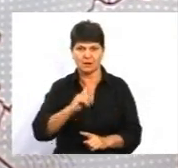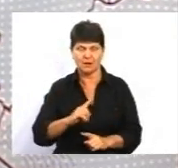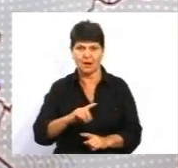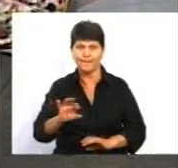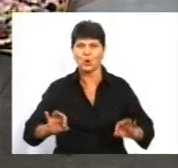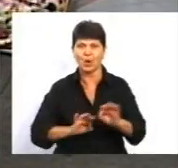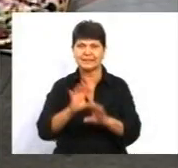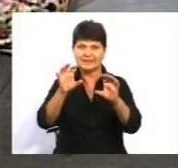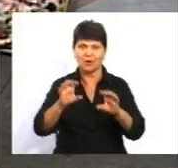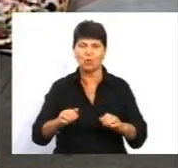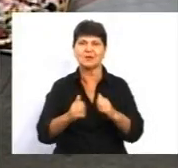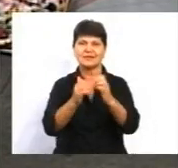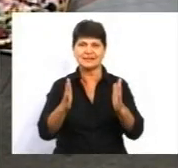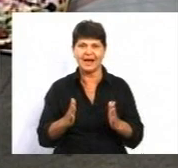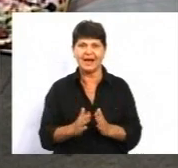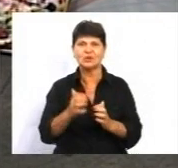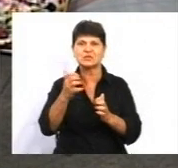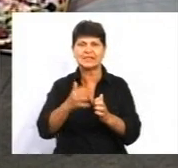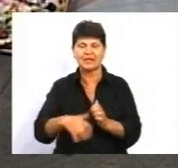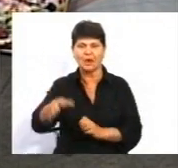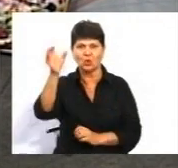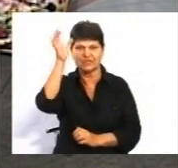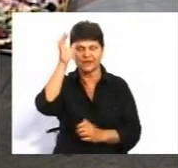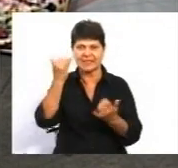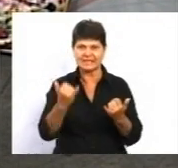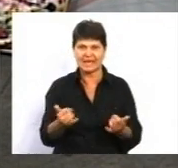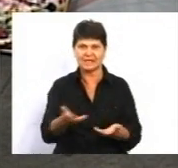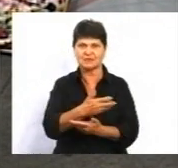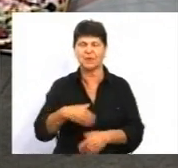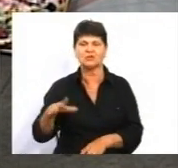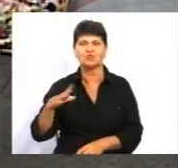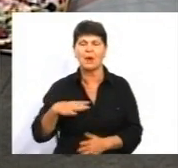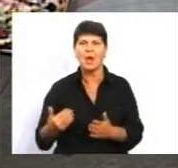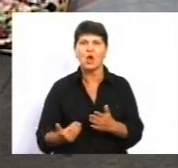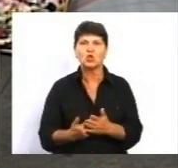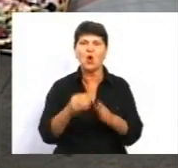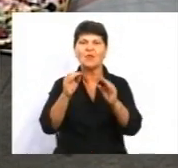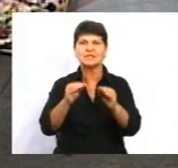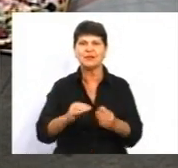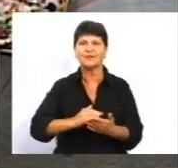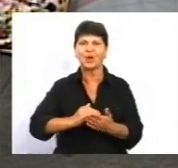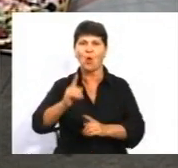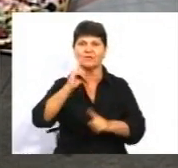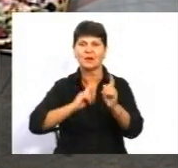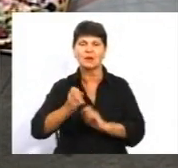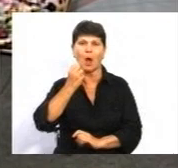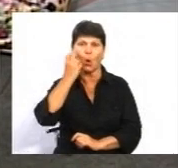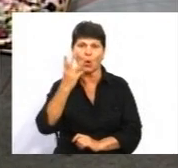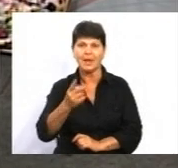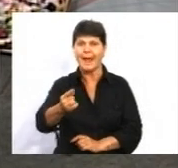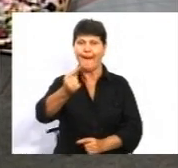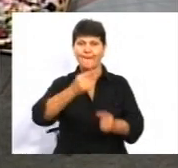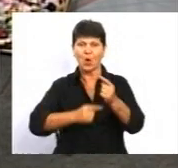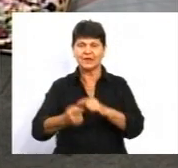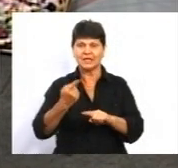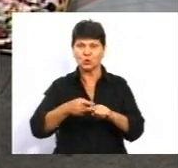закону про загальну середню освіту. От зараз ми чекаємо новий склад Верховної Ради. Коли вони повернуться до цього